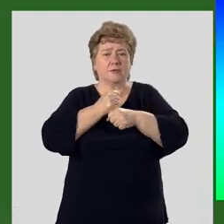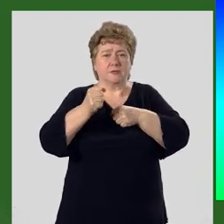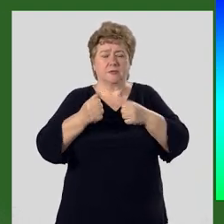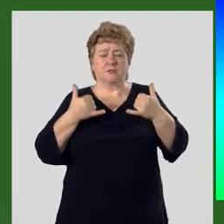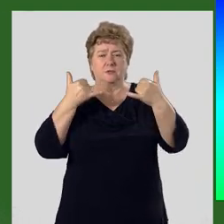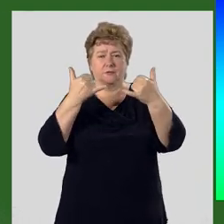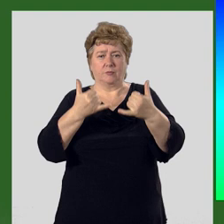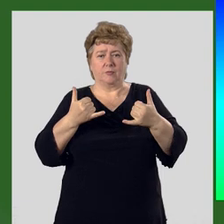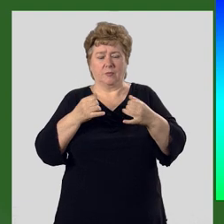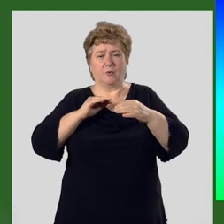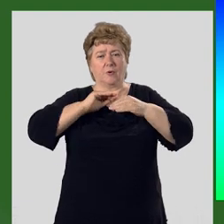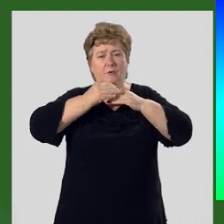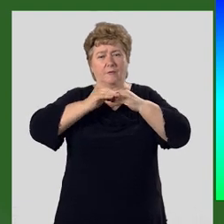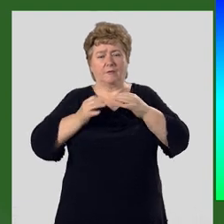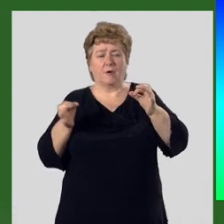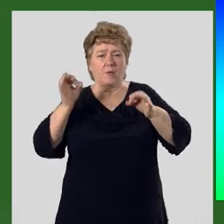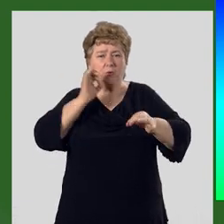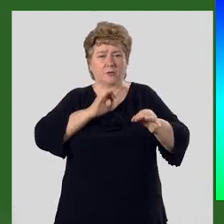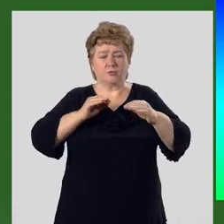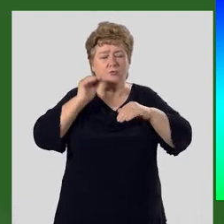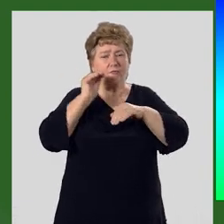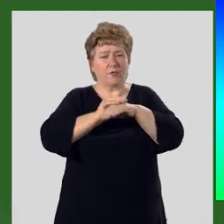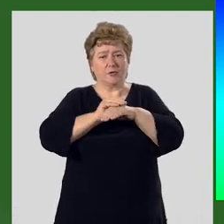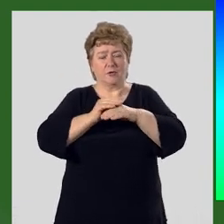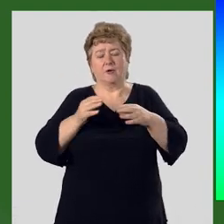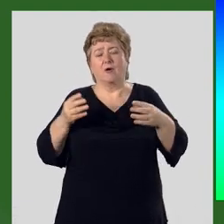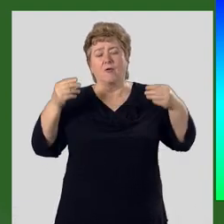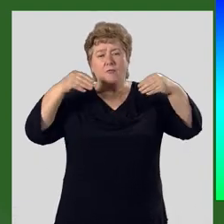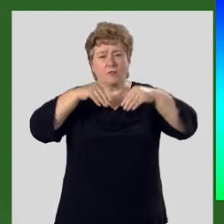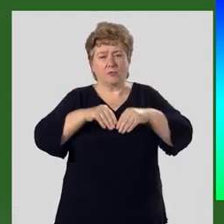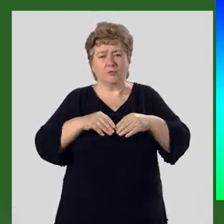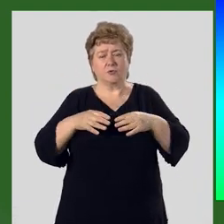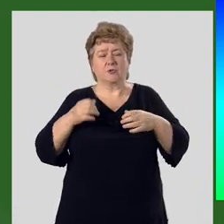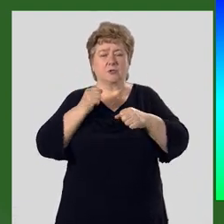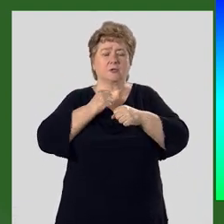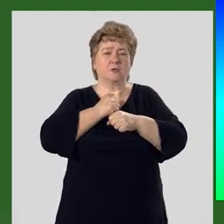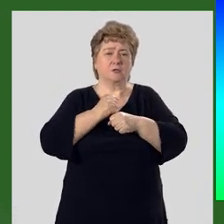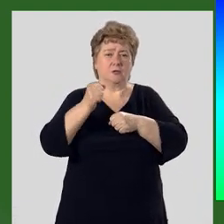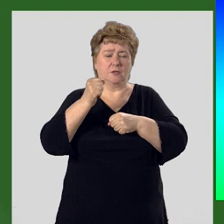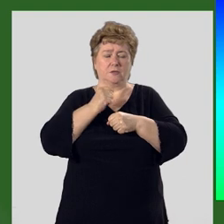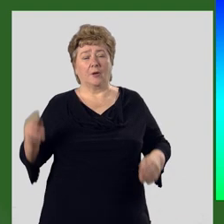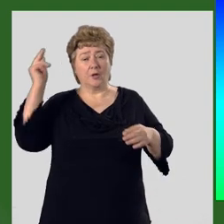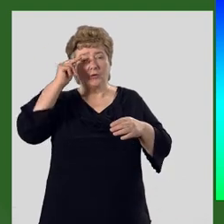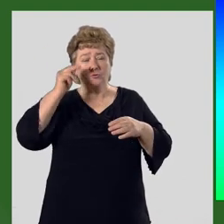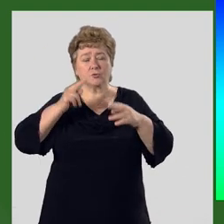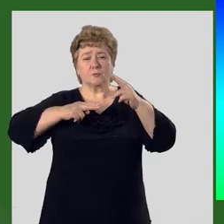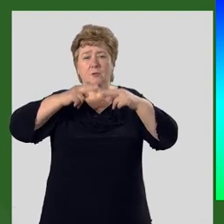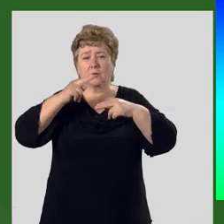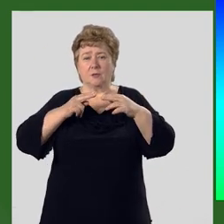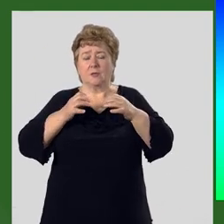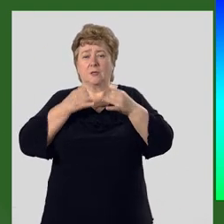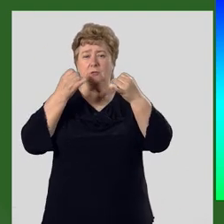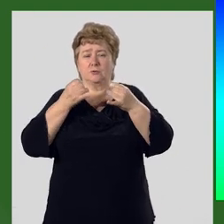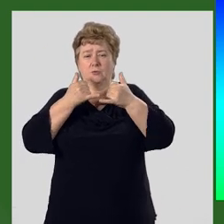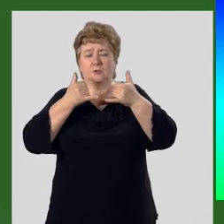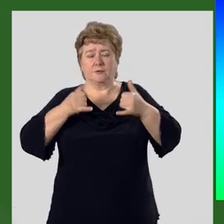современных рельефообразующих факторов, включая и деятельность человека. Изучением строения и